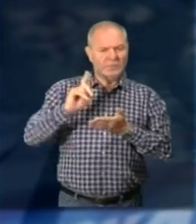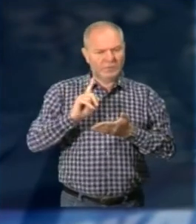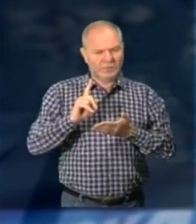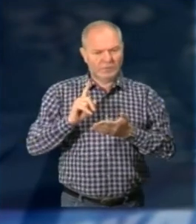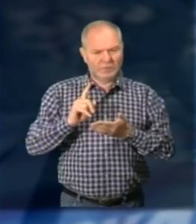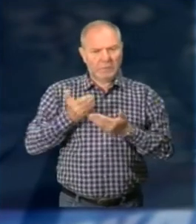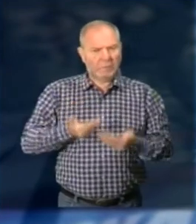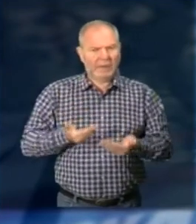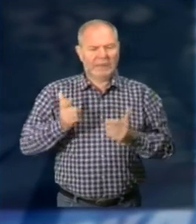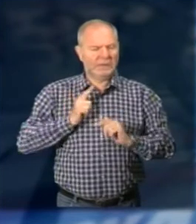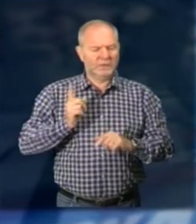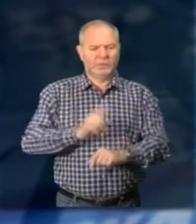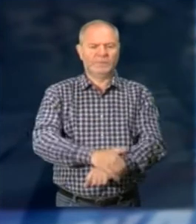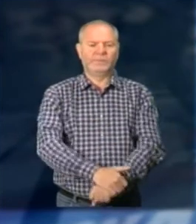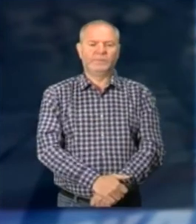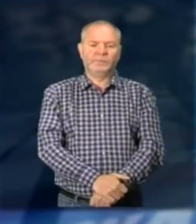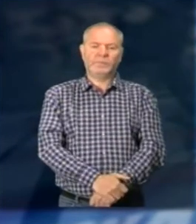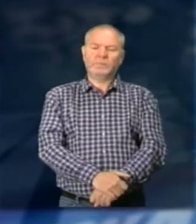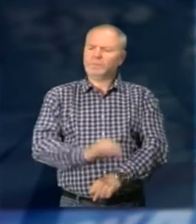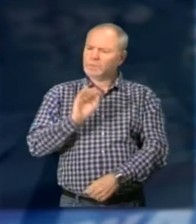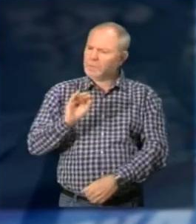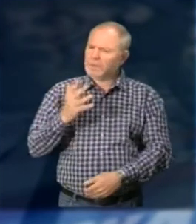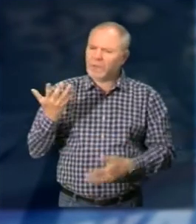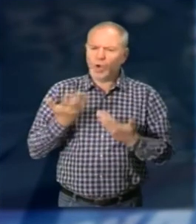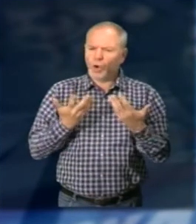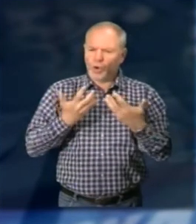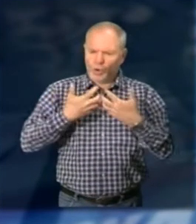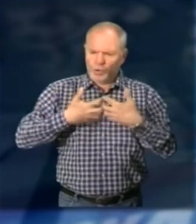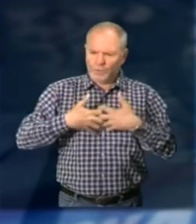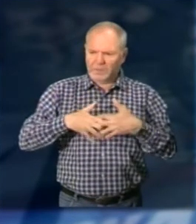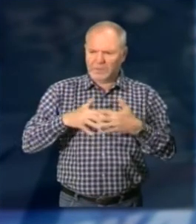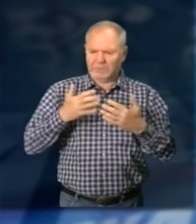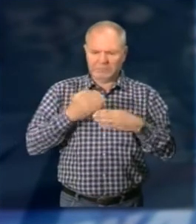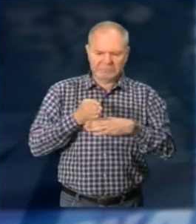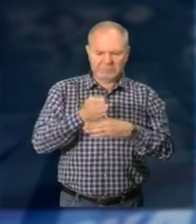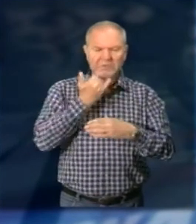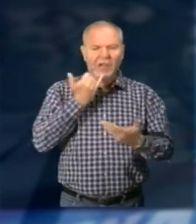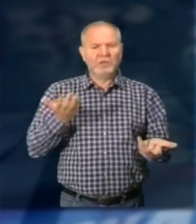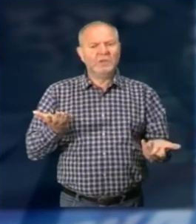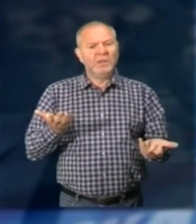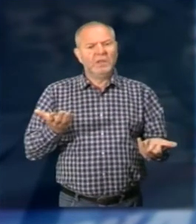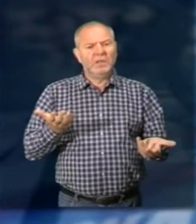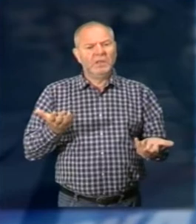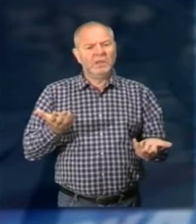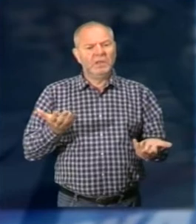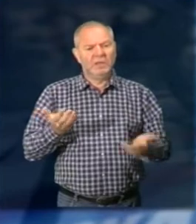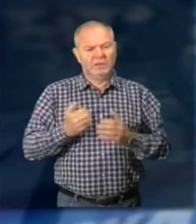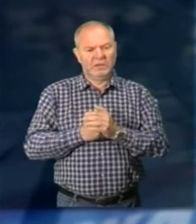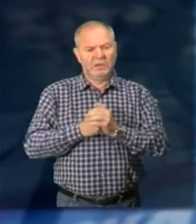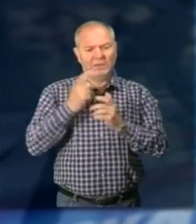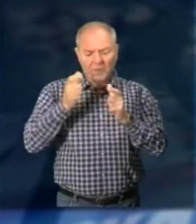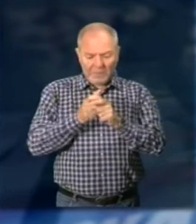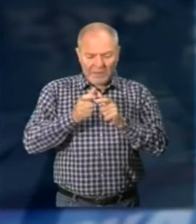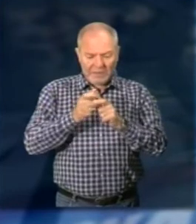certamente un peso Come è stato possibile realizzare un percorso così facile? Qualcuno sosteneva che essendo a Boleto